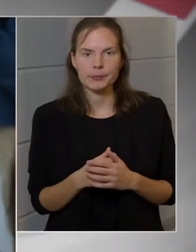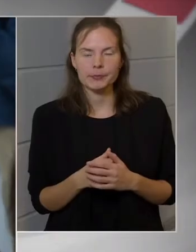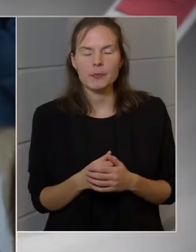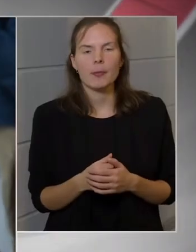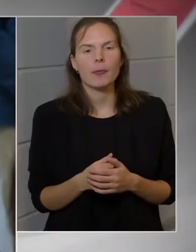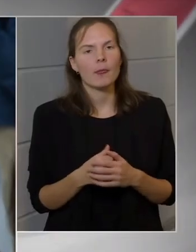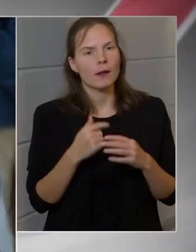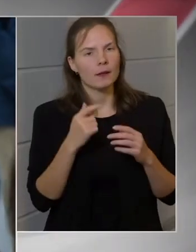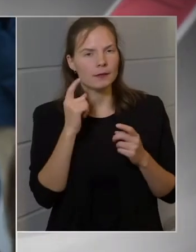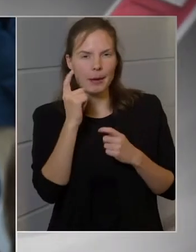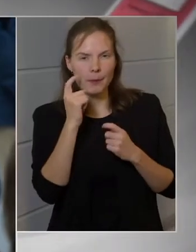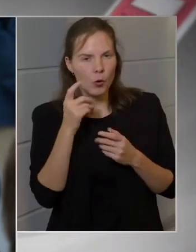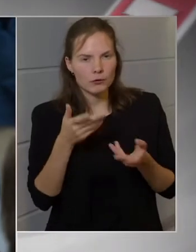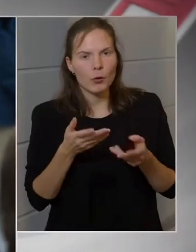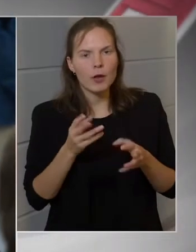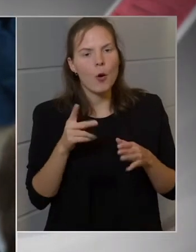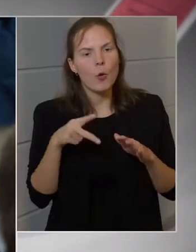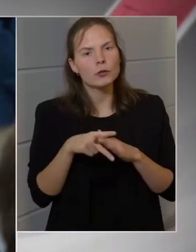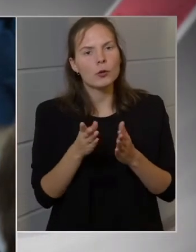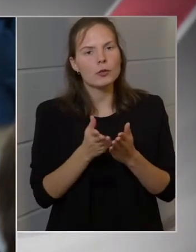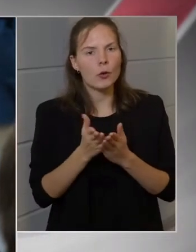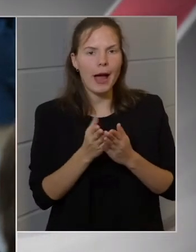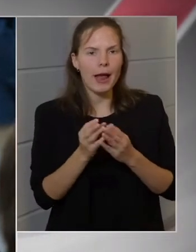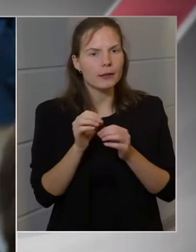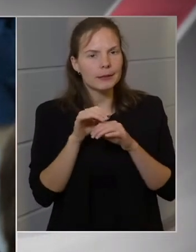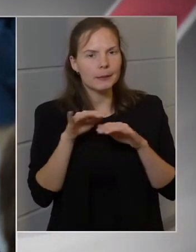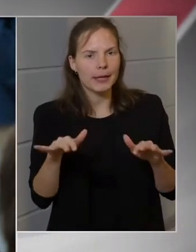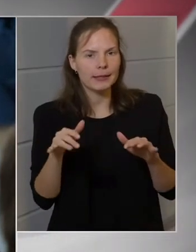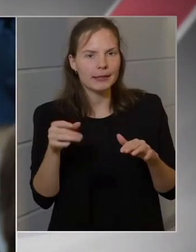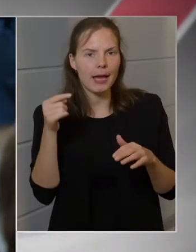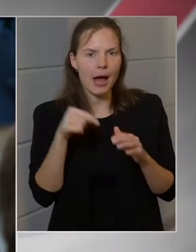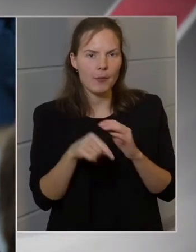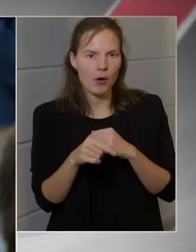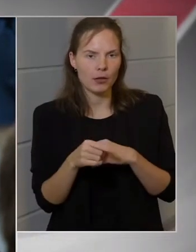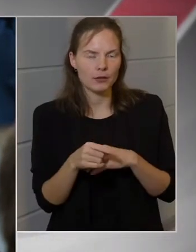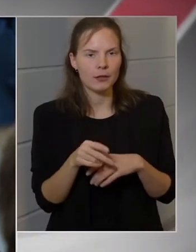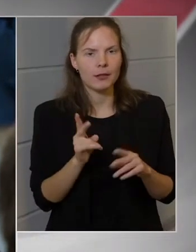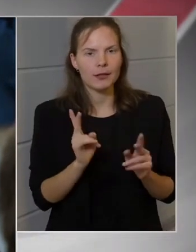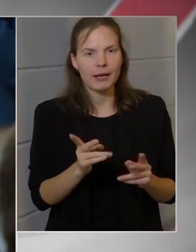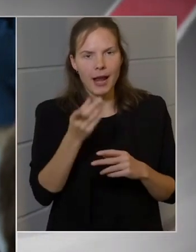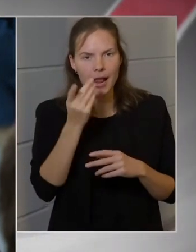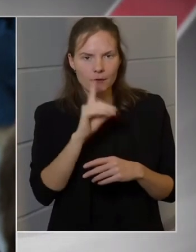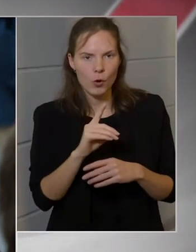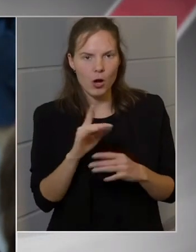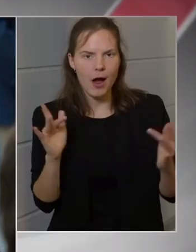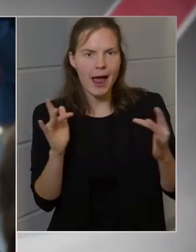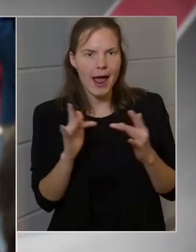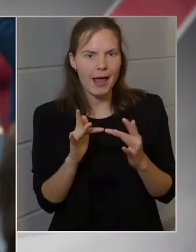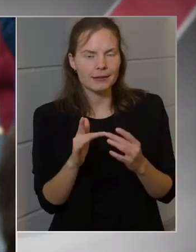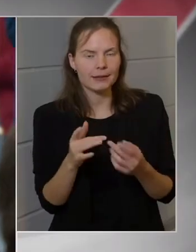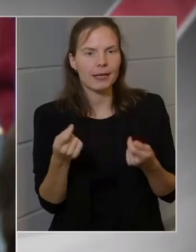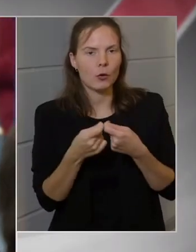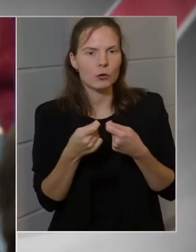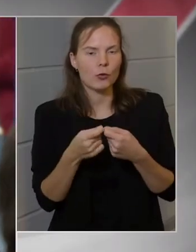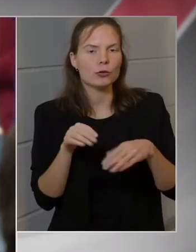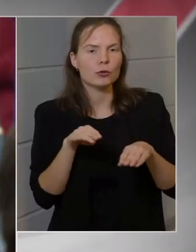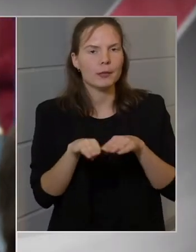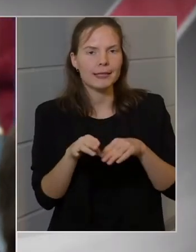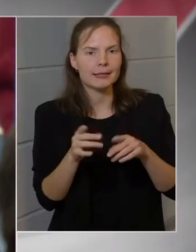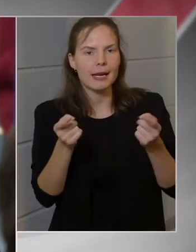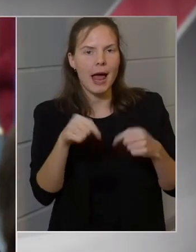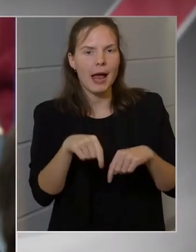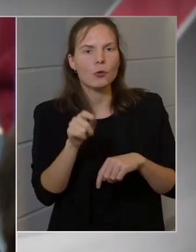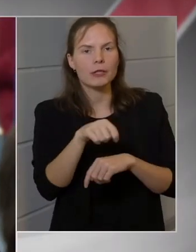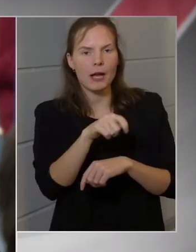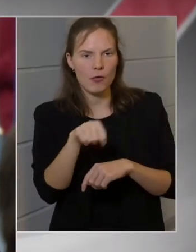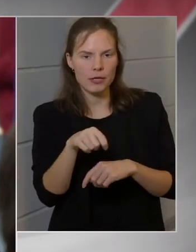Nem gondolja, hogy egy közszolgálati médiában illetve, hogy kellett volna az ellenzék közös miniszterelnök jelöltjével